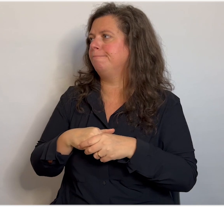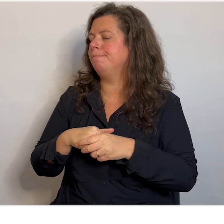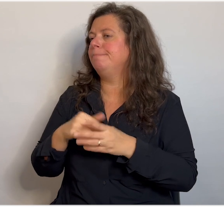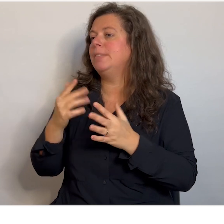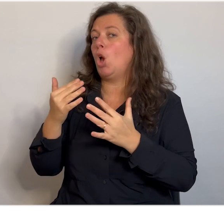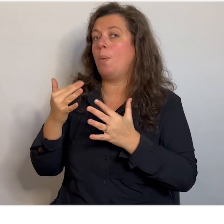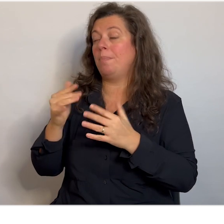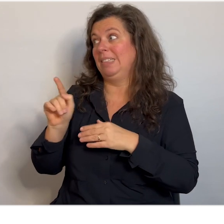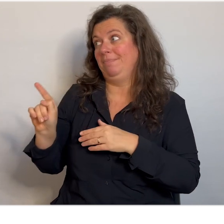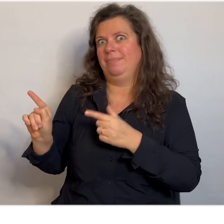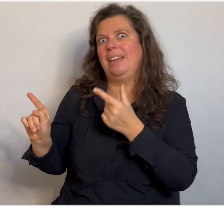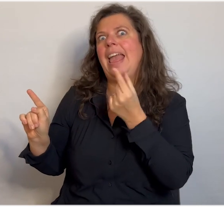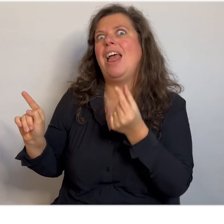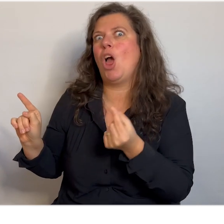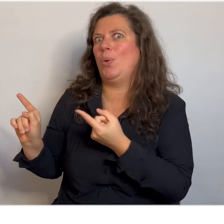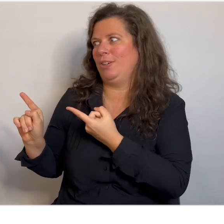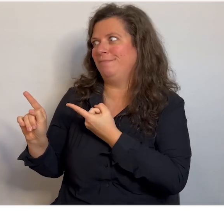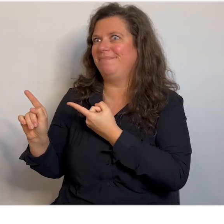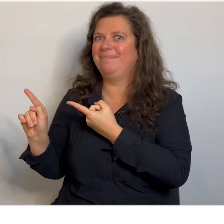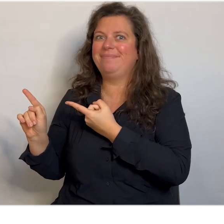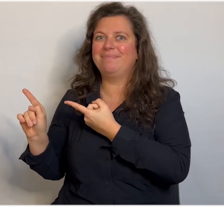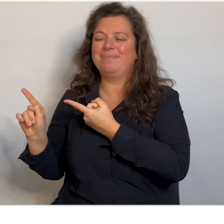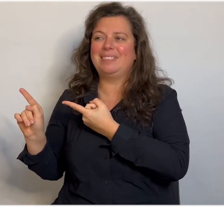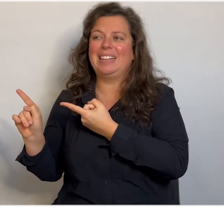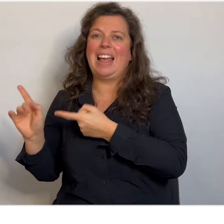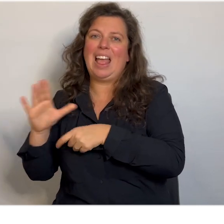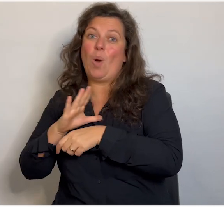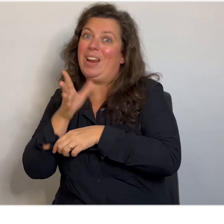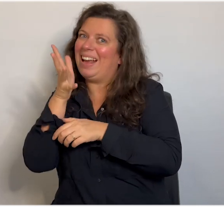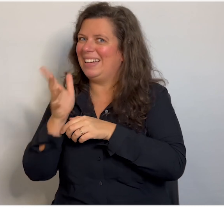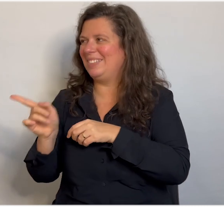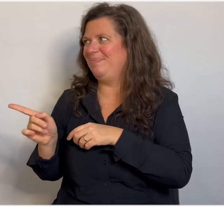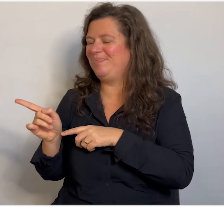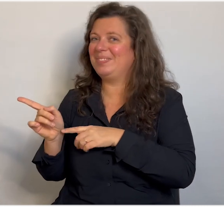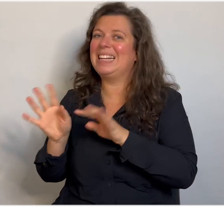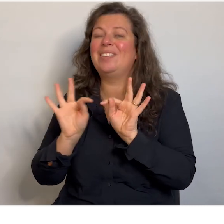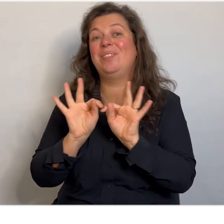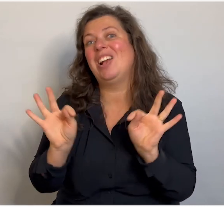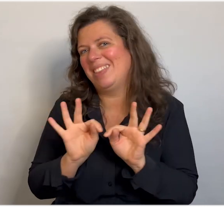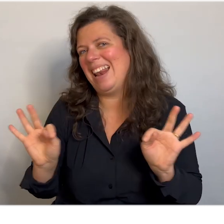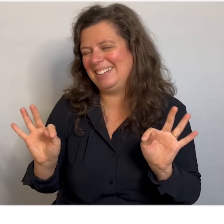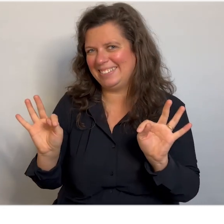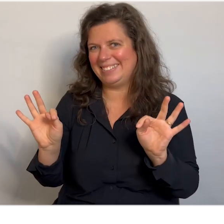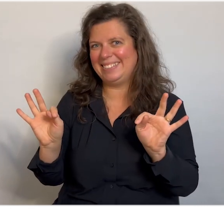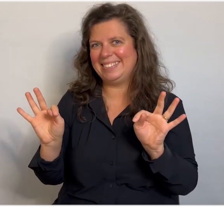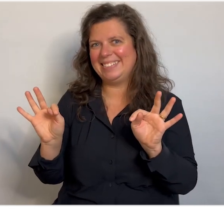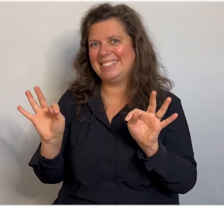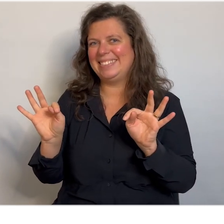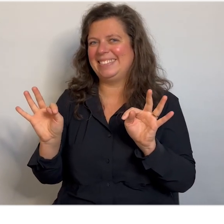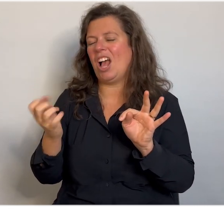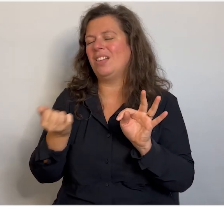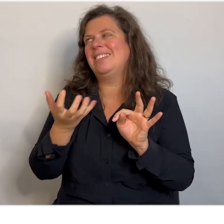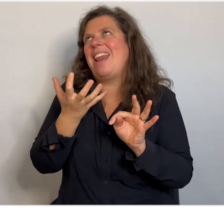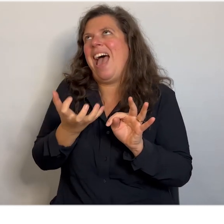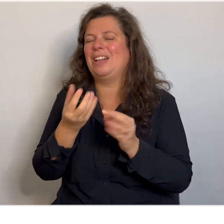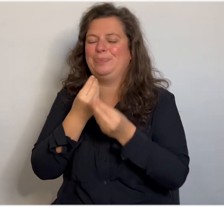Dit vind ik heel leuk. En ook heel leuk en heel lekker. Dat zijn de frikandellen. Die eet ik altijd